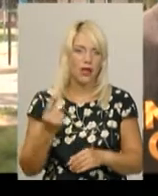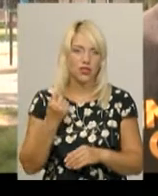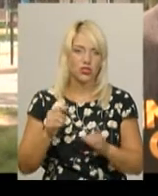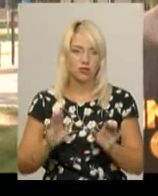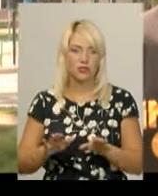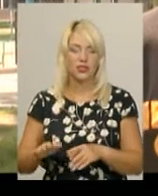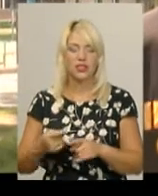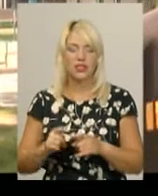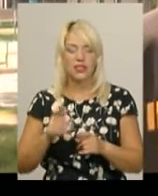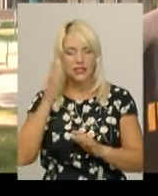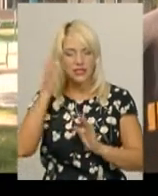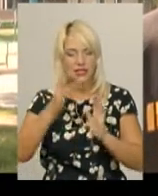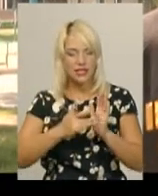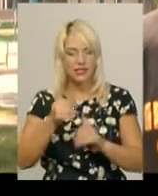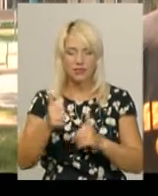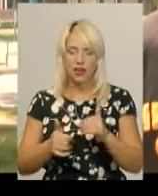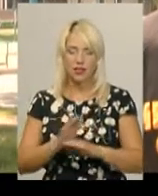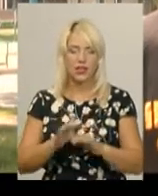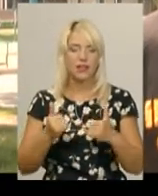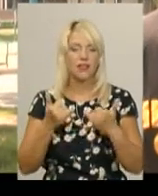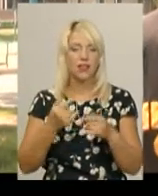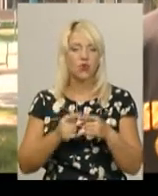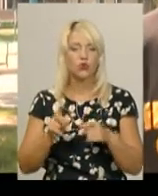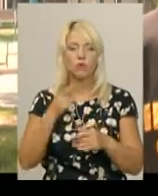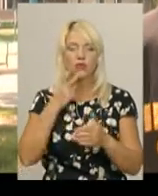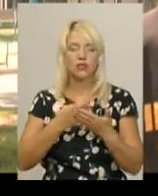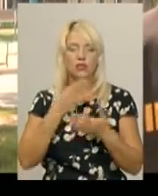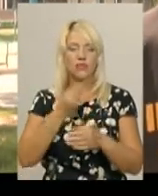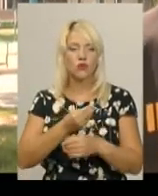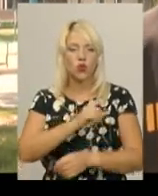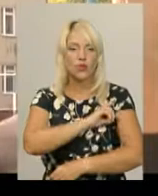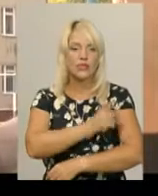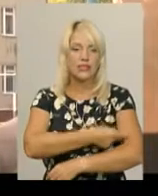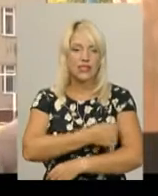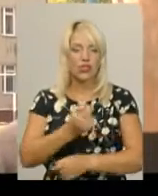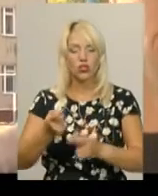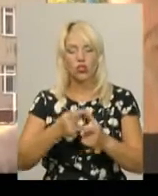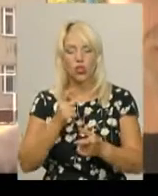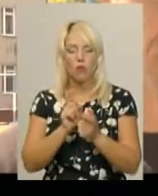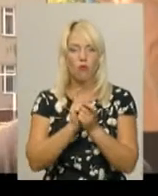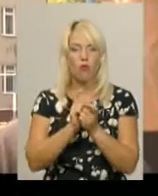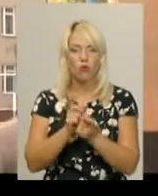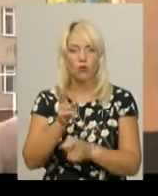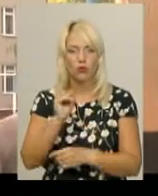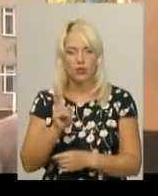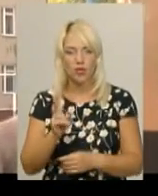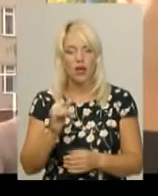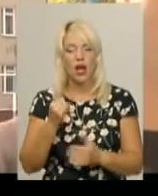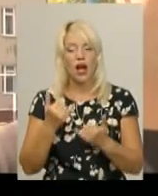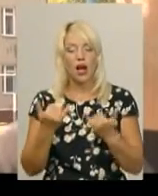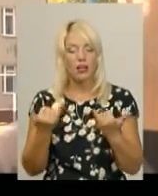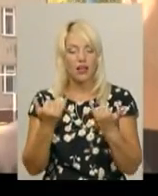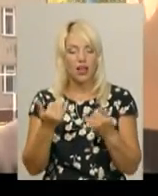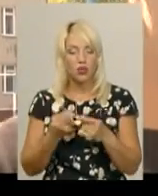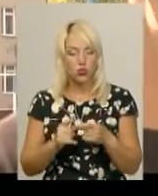не для того, щоб показати іншим свою силу чи поборотися з кимось. Для того, щоб поспілкуватися,